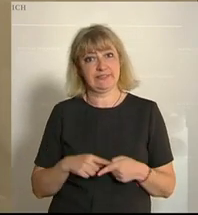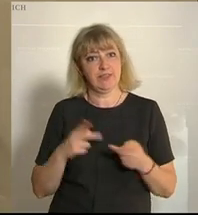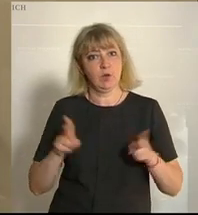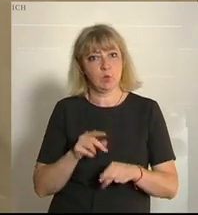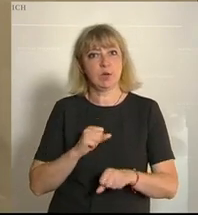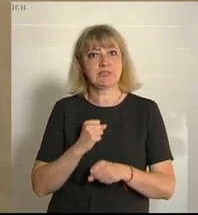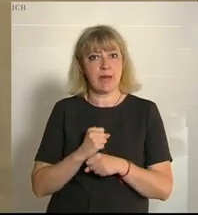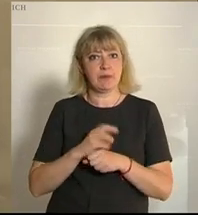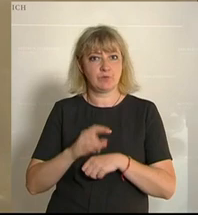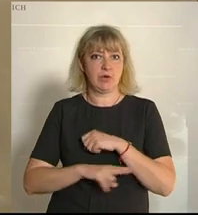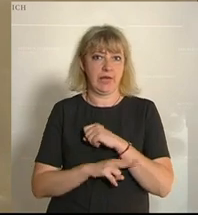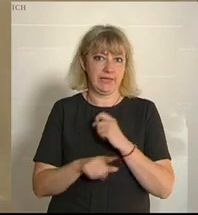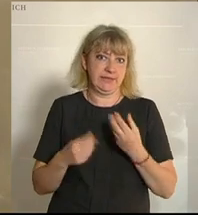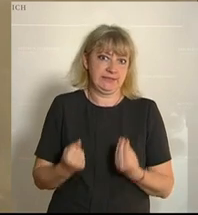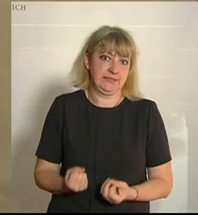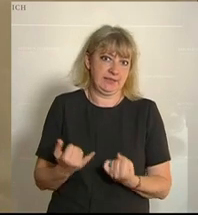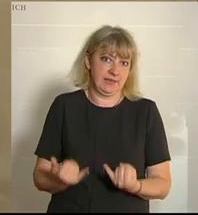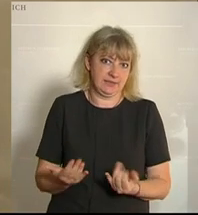Kurzarbeit für Lehrlinge sichergestellt.